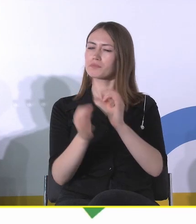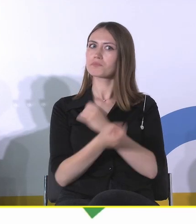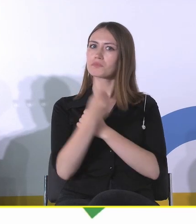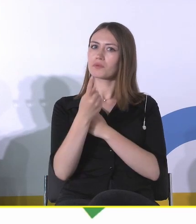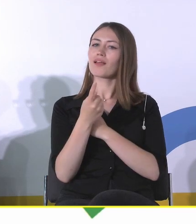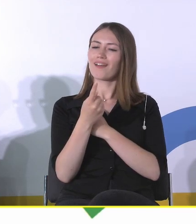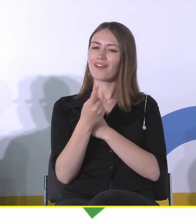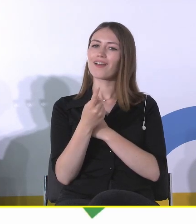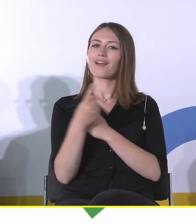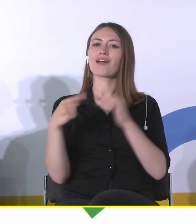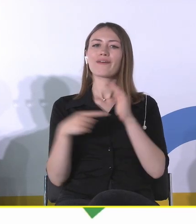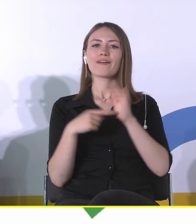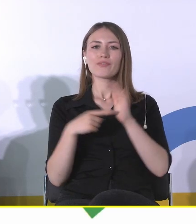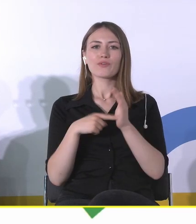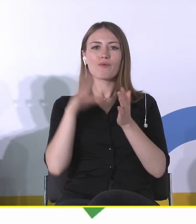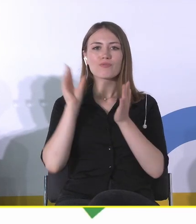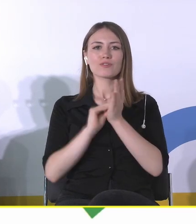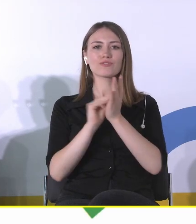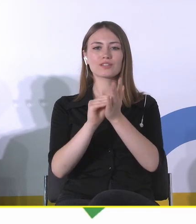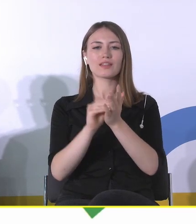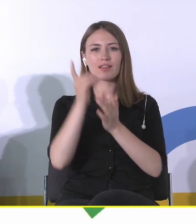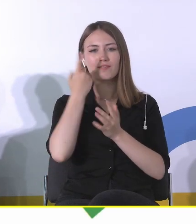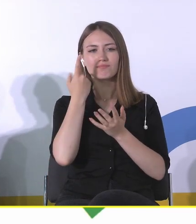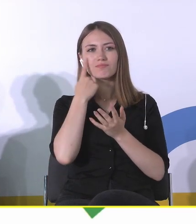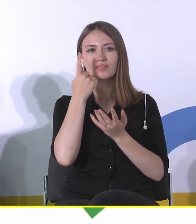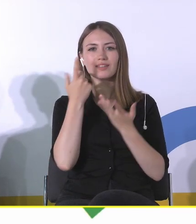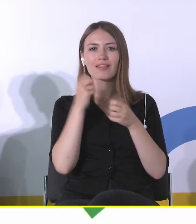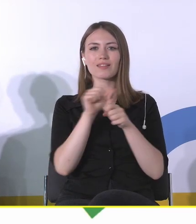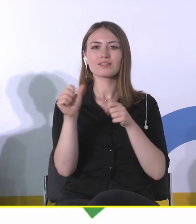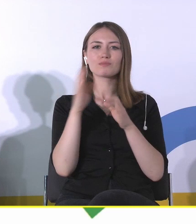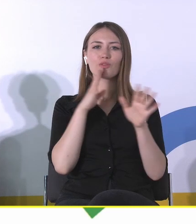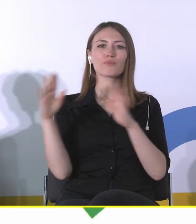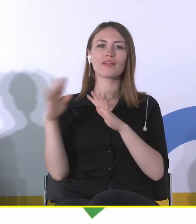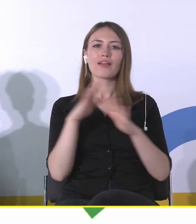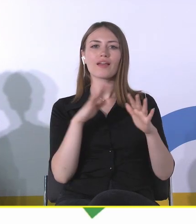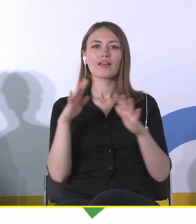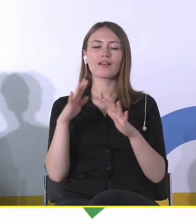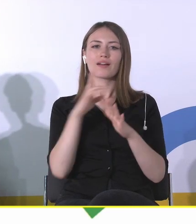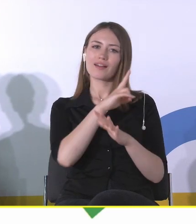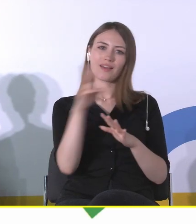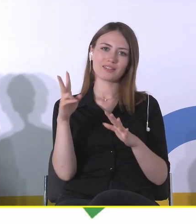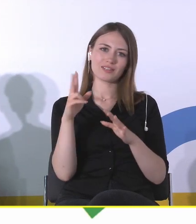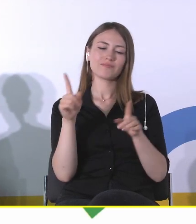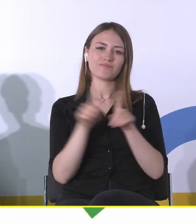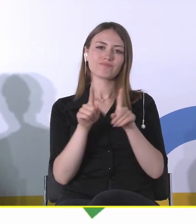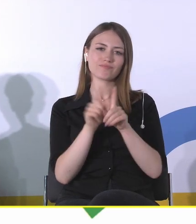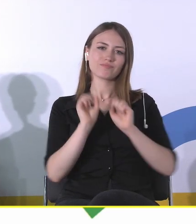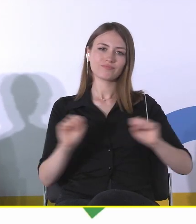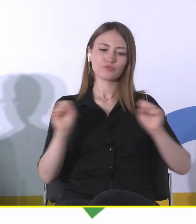typu doświadczenia wydaje mi się, że są doświadczeniami też każdego z nas i to ćwiczenie ja polecam też Państwu,